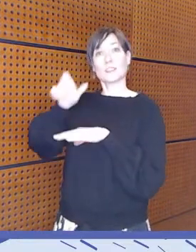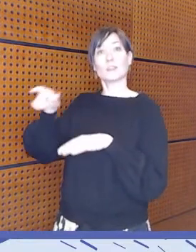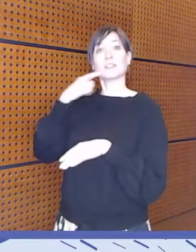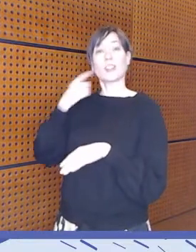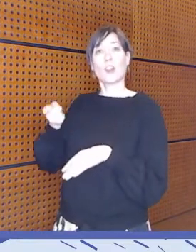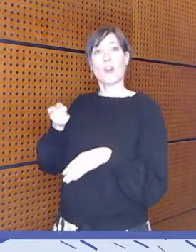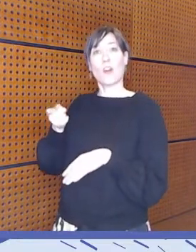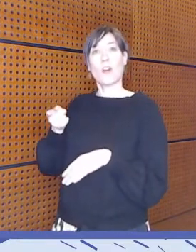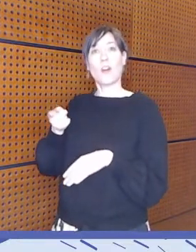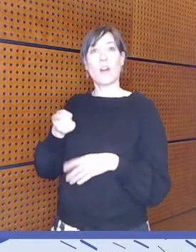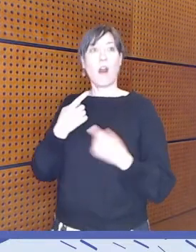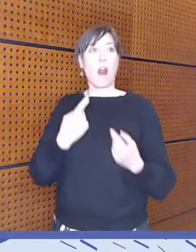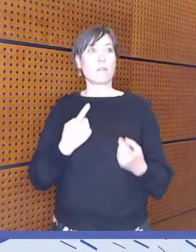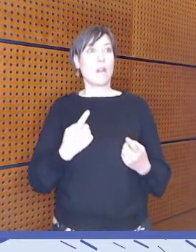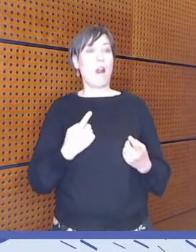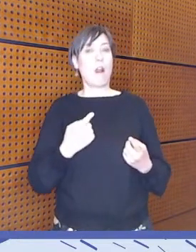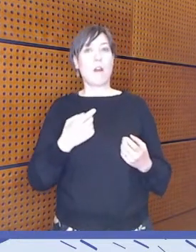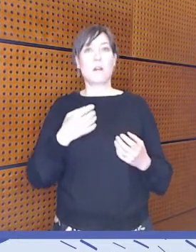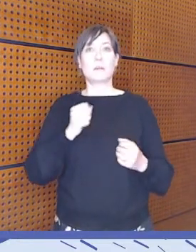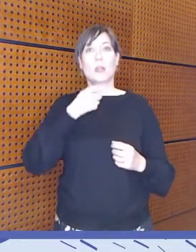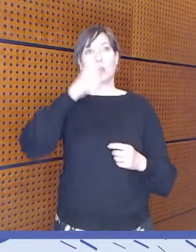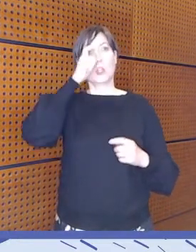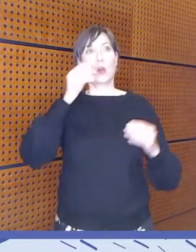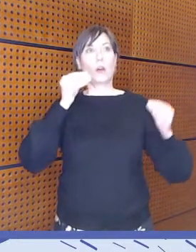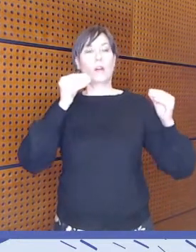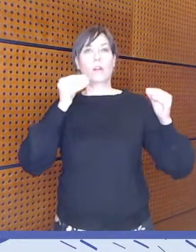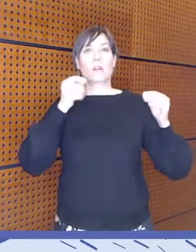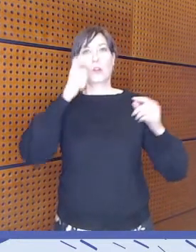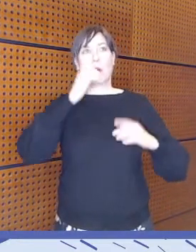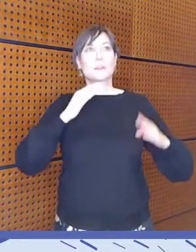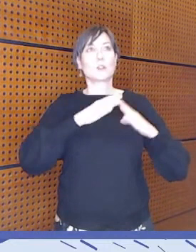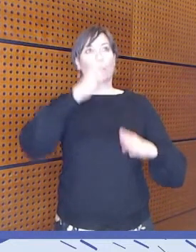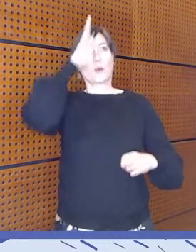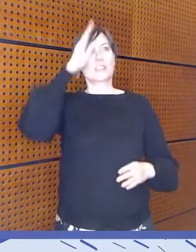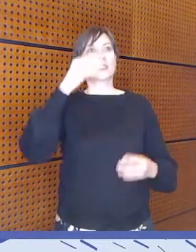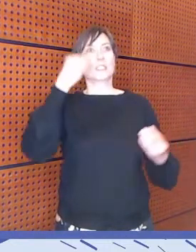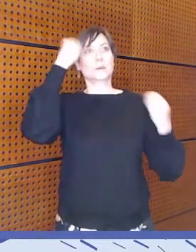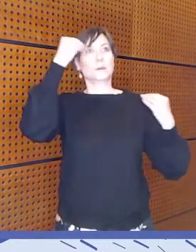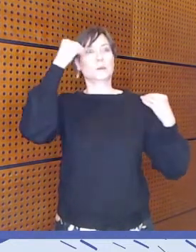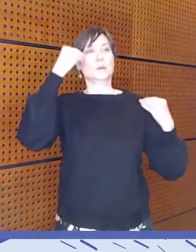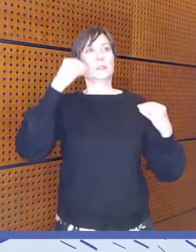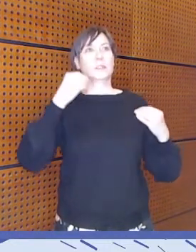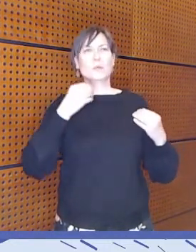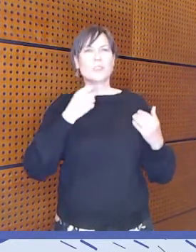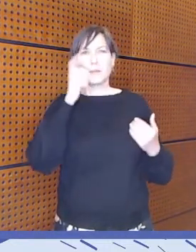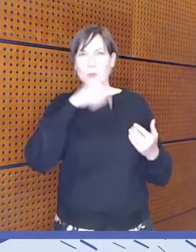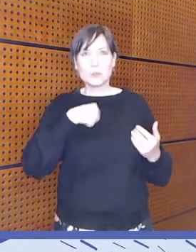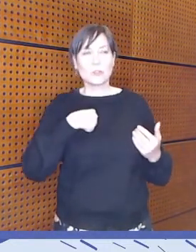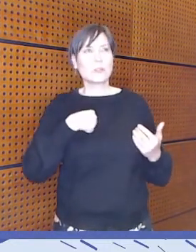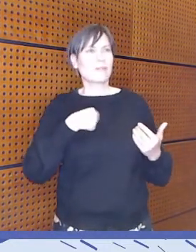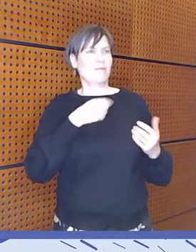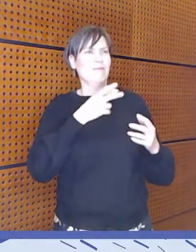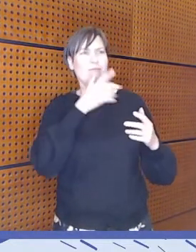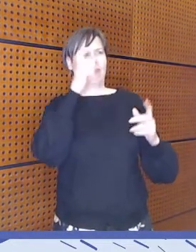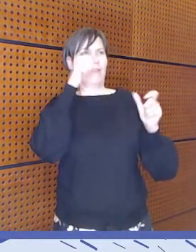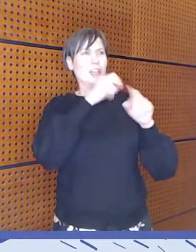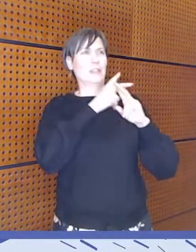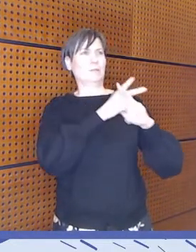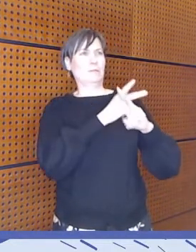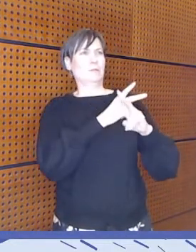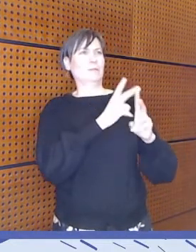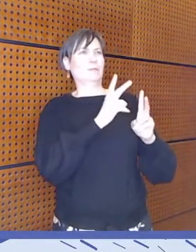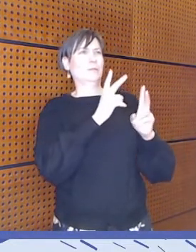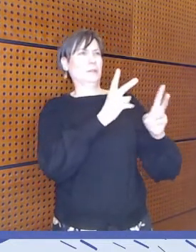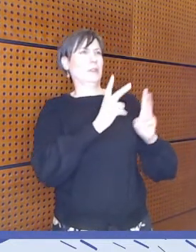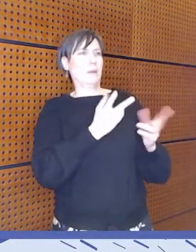että minun pitäisi nyt olla yliopistoprofessoriksi lukea itseni ja se ei ole ehkä mahdollista. On vaikea samaistua niihin. Tai sitten on vaikea samaistua siihen, että